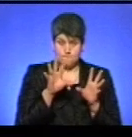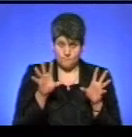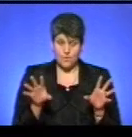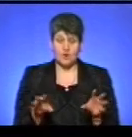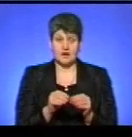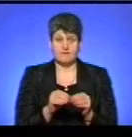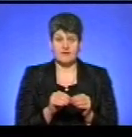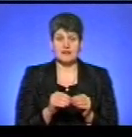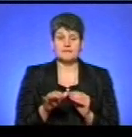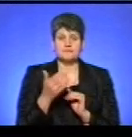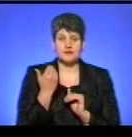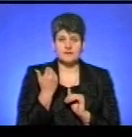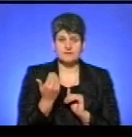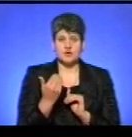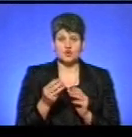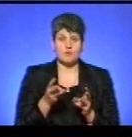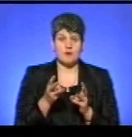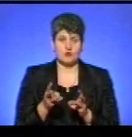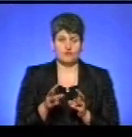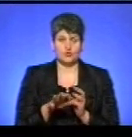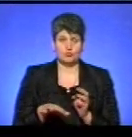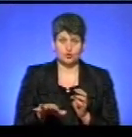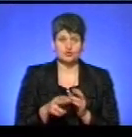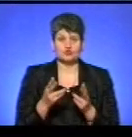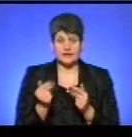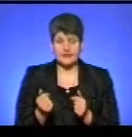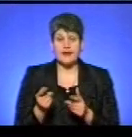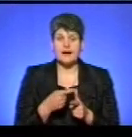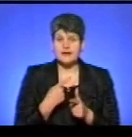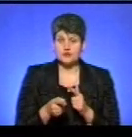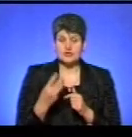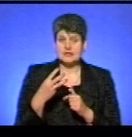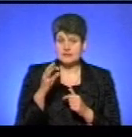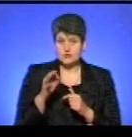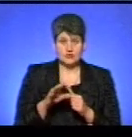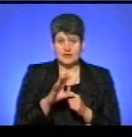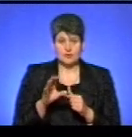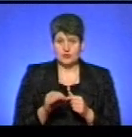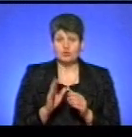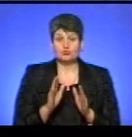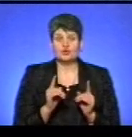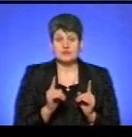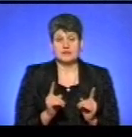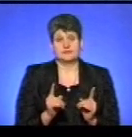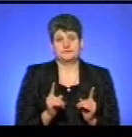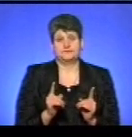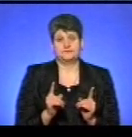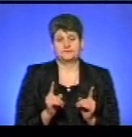% повністю вашу опалювану площу, то так. А якщо цих 30% не покриє, то буде ті в рамках